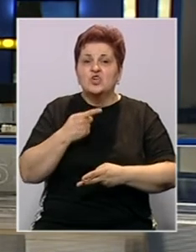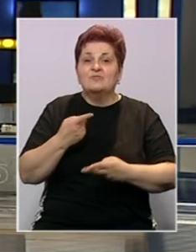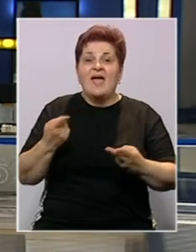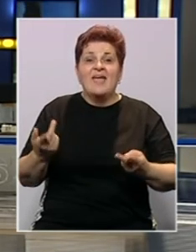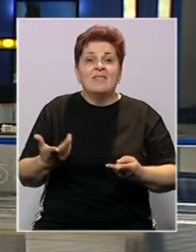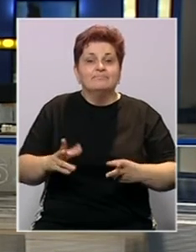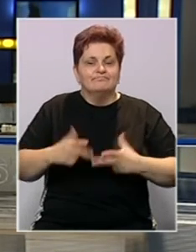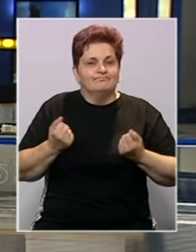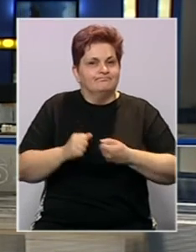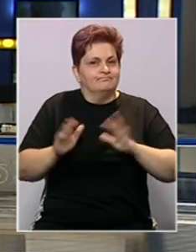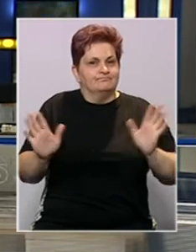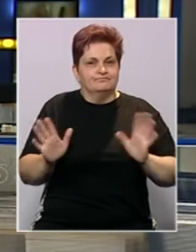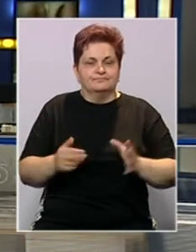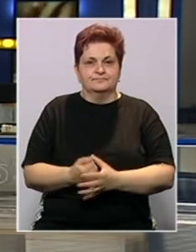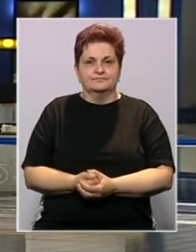ibici opstanka.